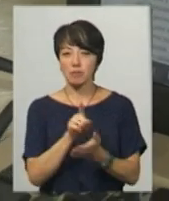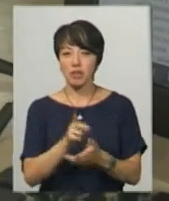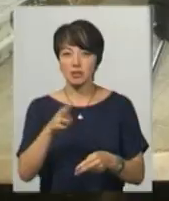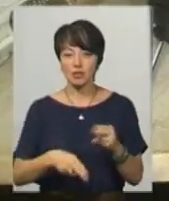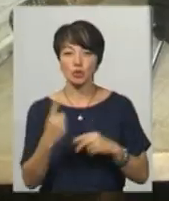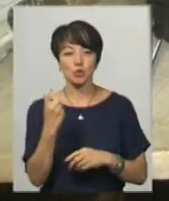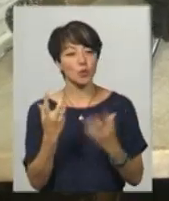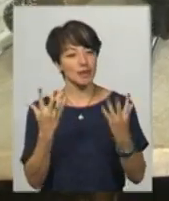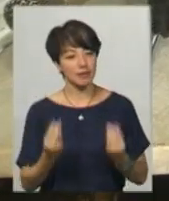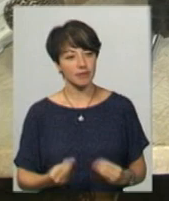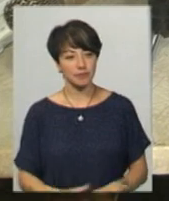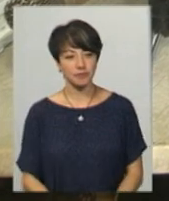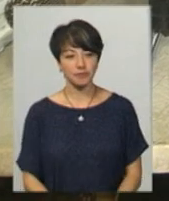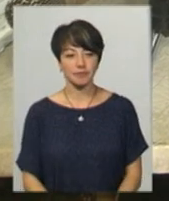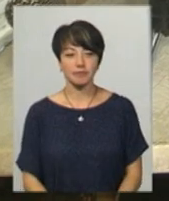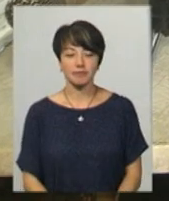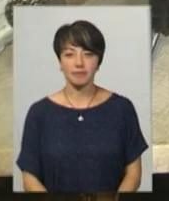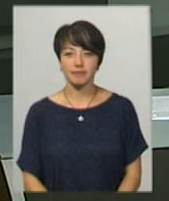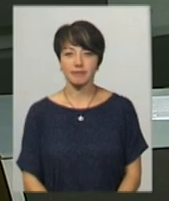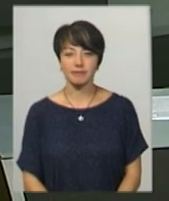100 днів. Світлана Поробок, Іван Мовчан – Новини.